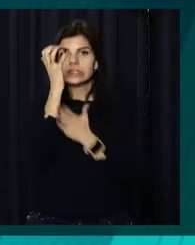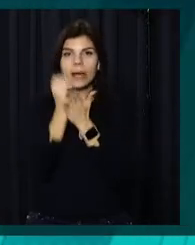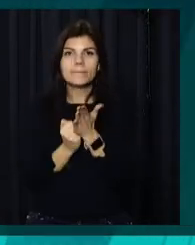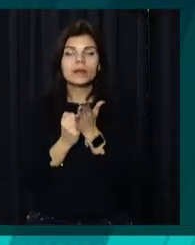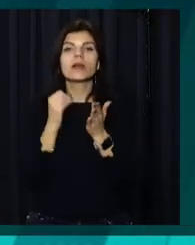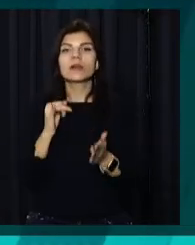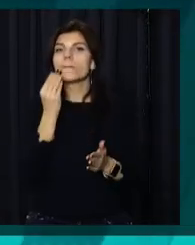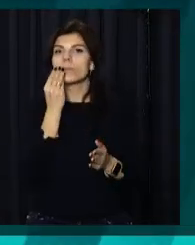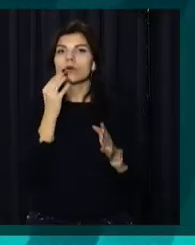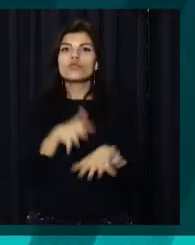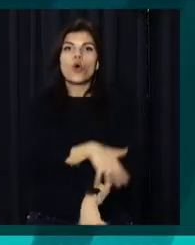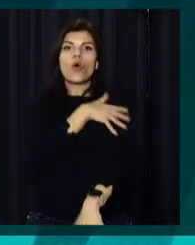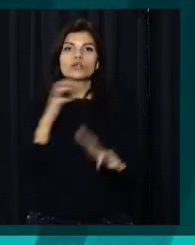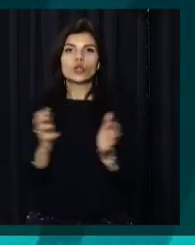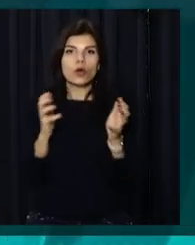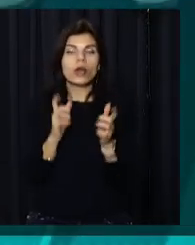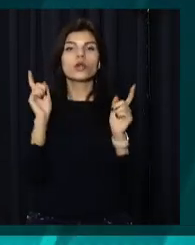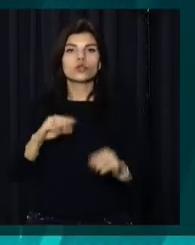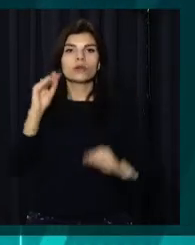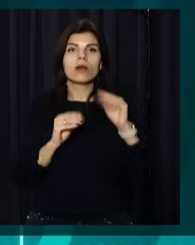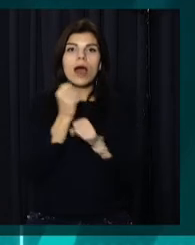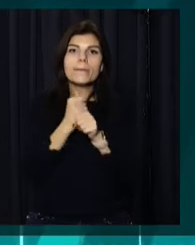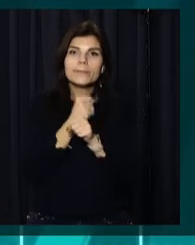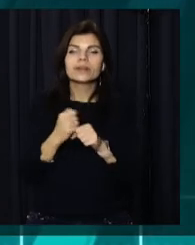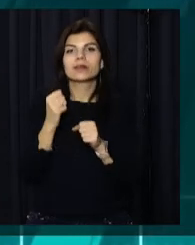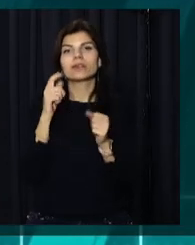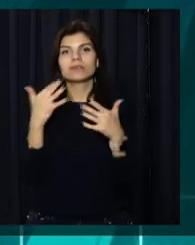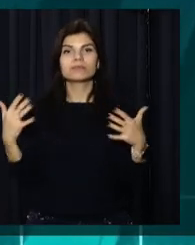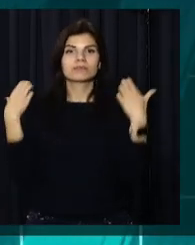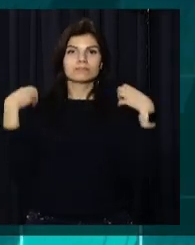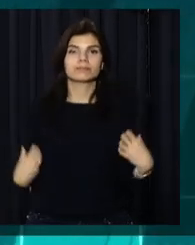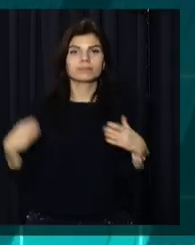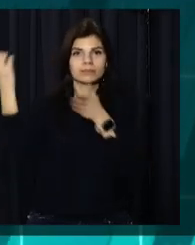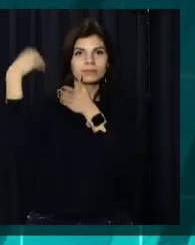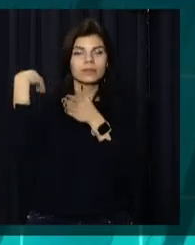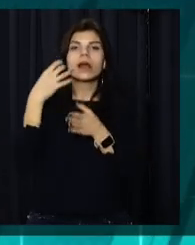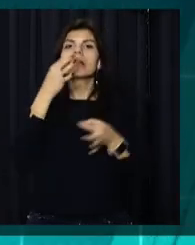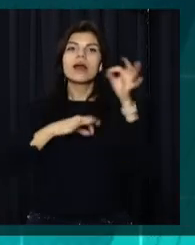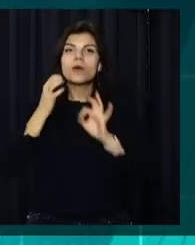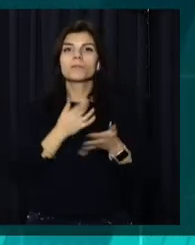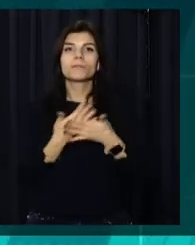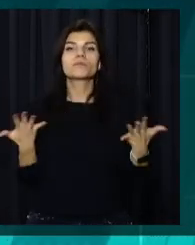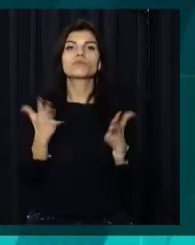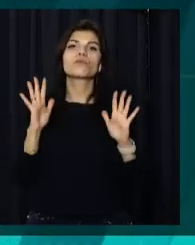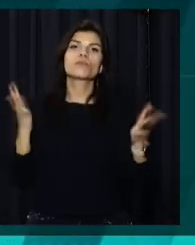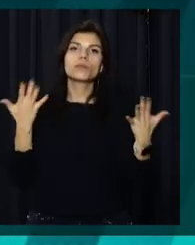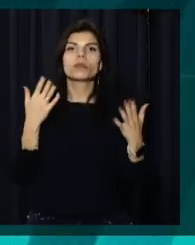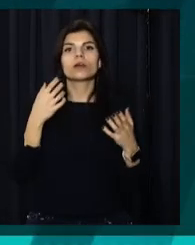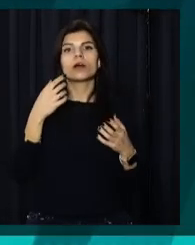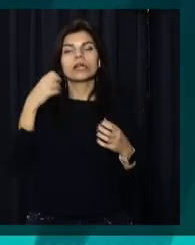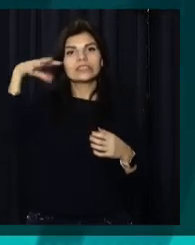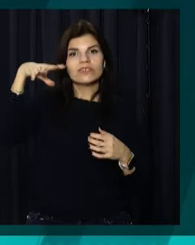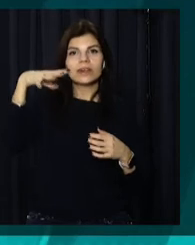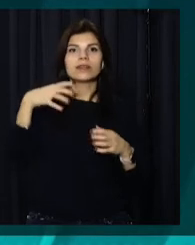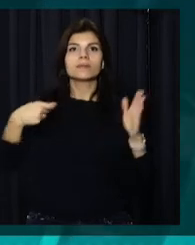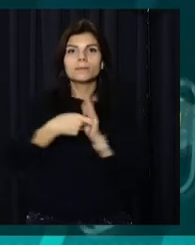тривалого зберігання. Варто також скласти аптечку, потурбуватися про запас ліків, подбати про альтернативні засоби освітлення